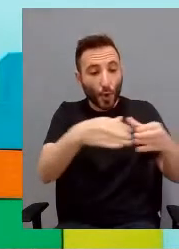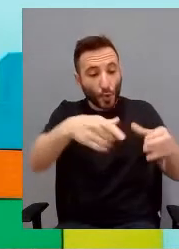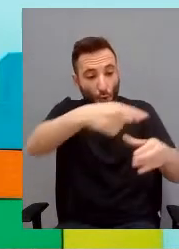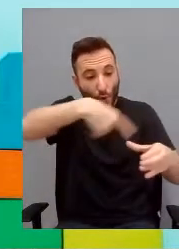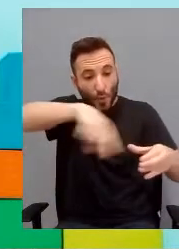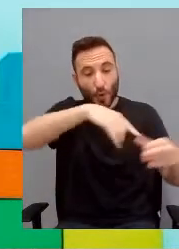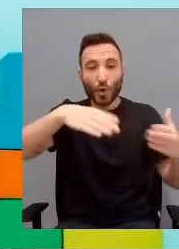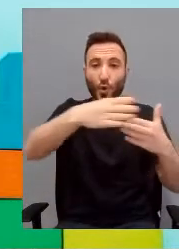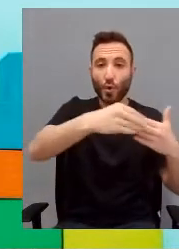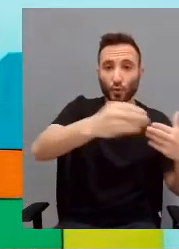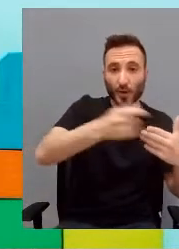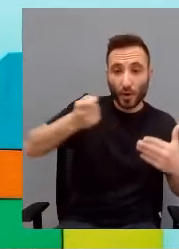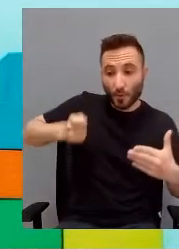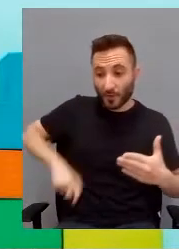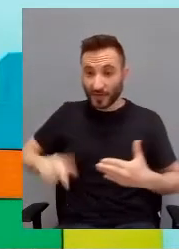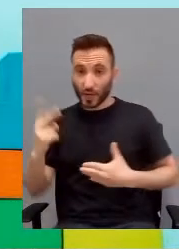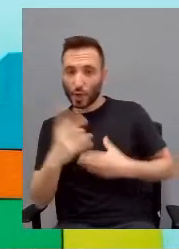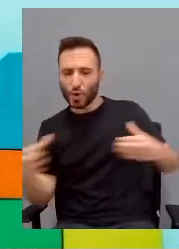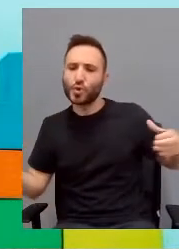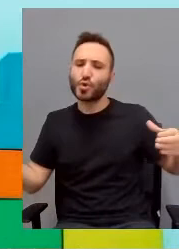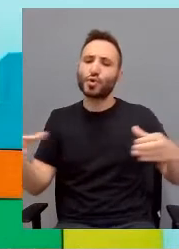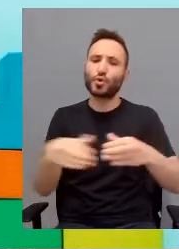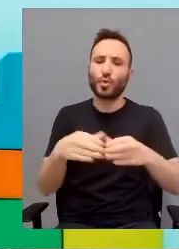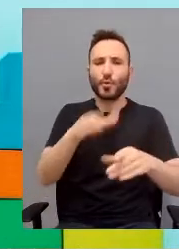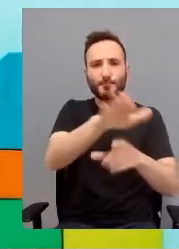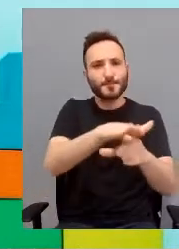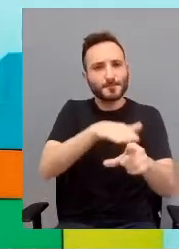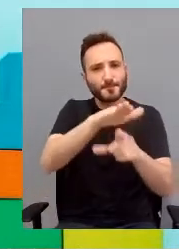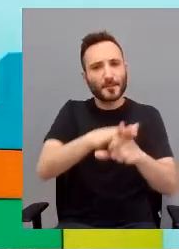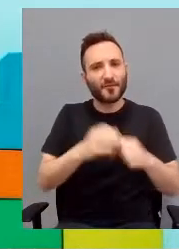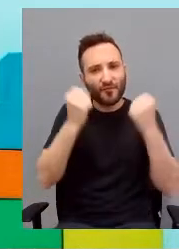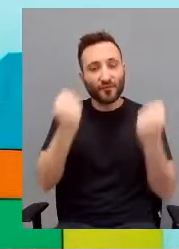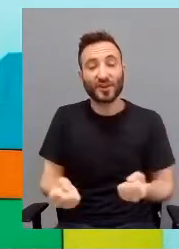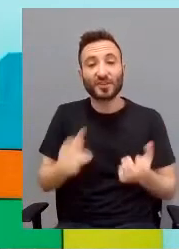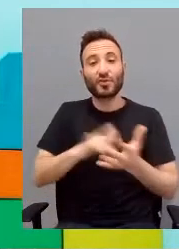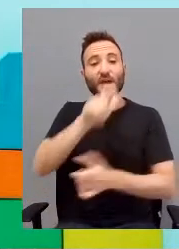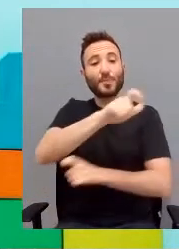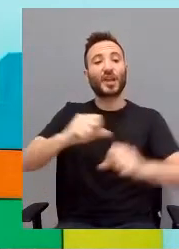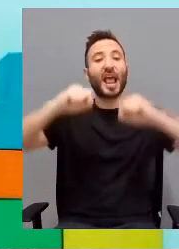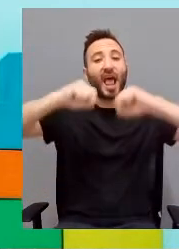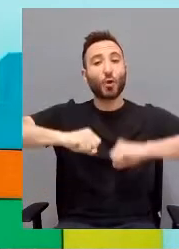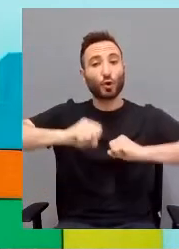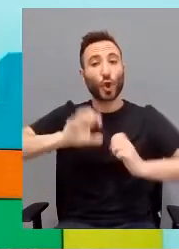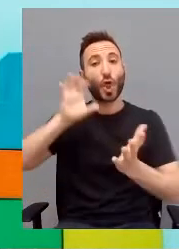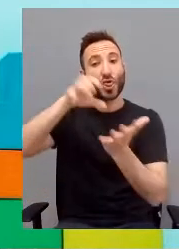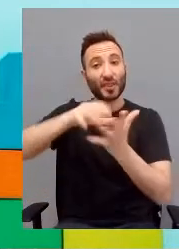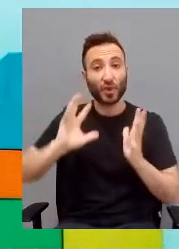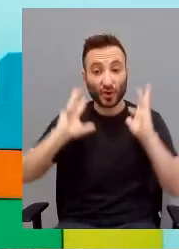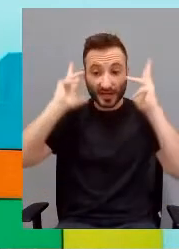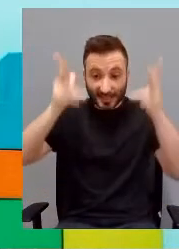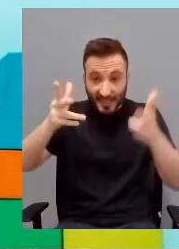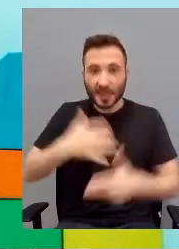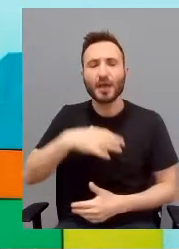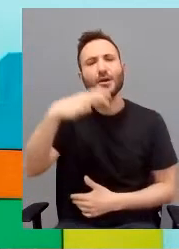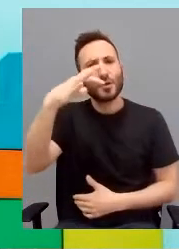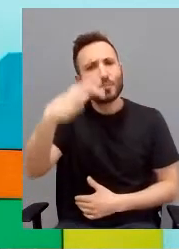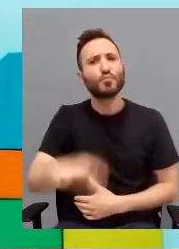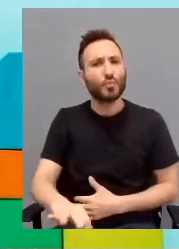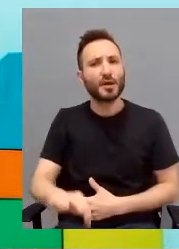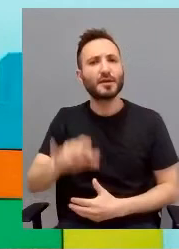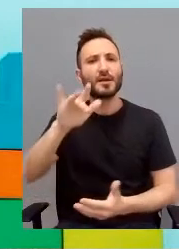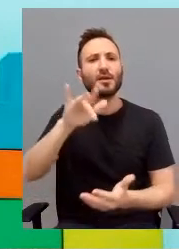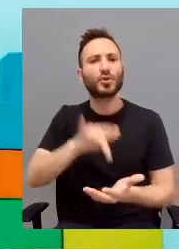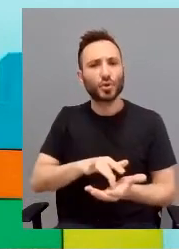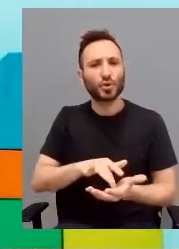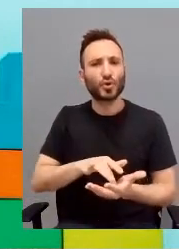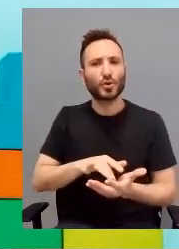professionale che adulti possono affrontare anche piccoli